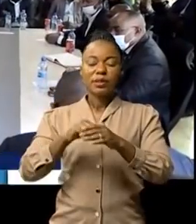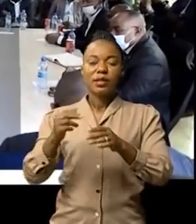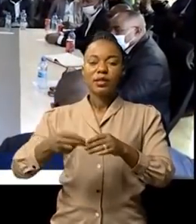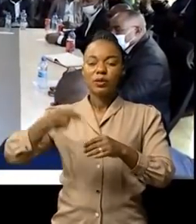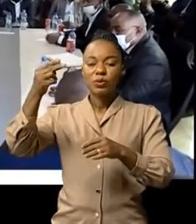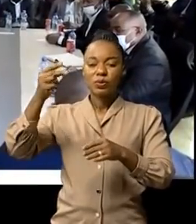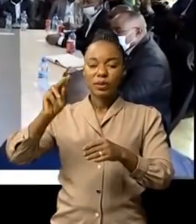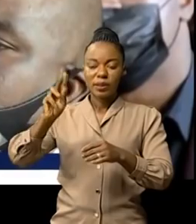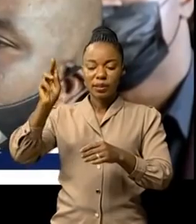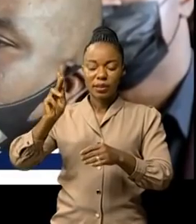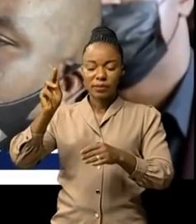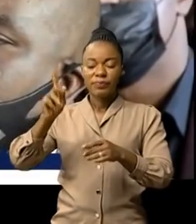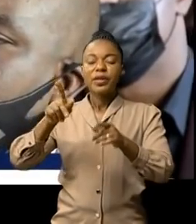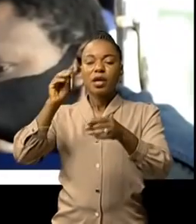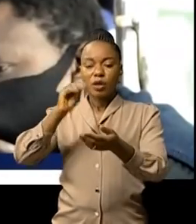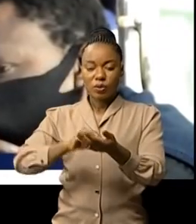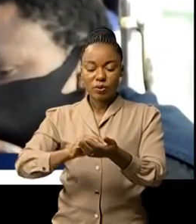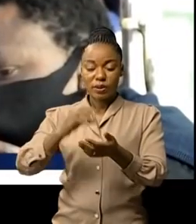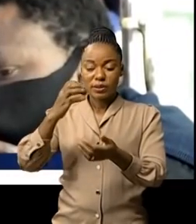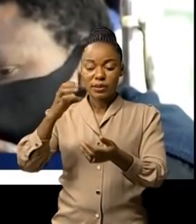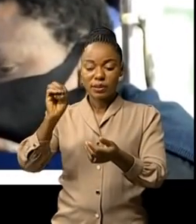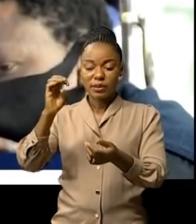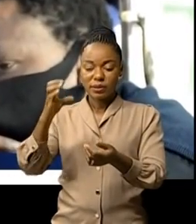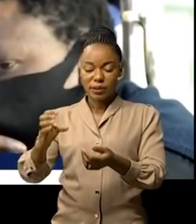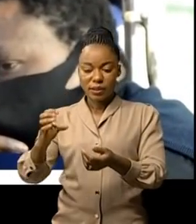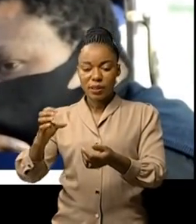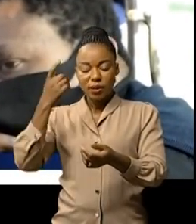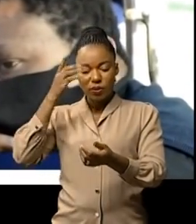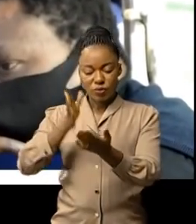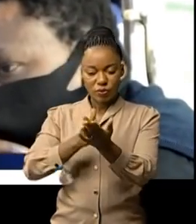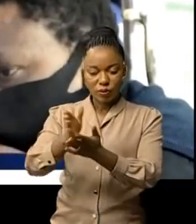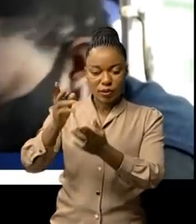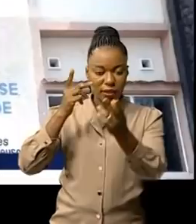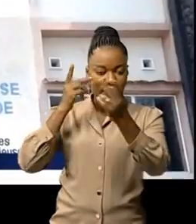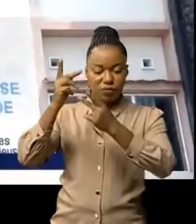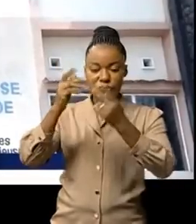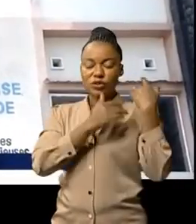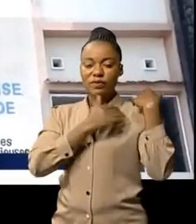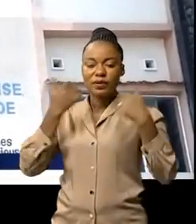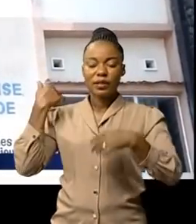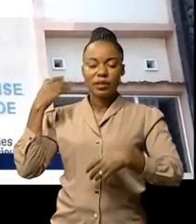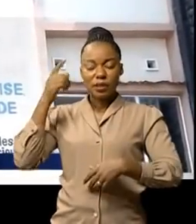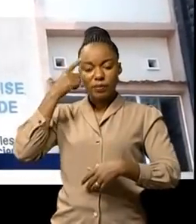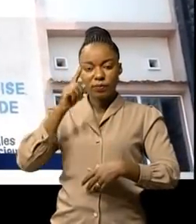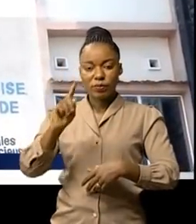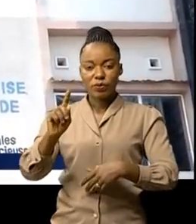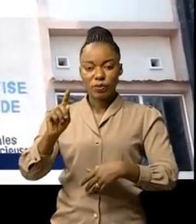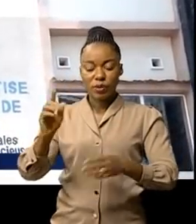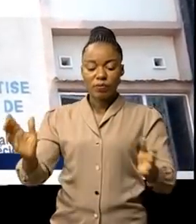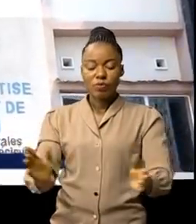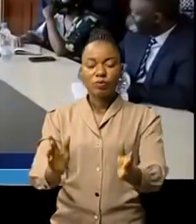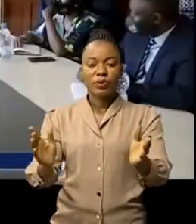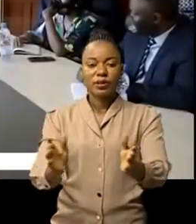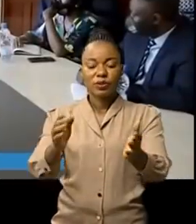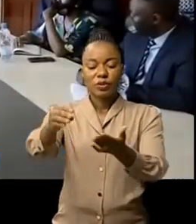signalant par ailleurs que le CEC est dans la droite ligne de la vision du chef de l'État en ce qui concerne la mobilisation